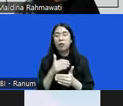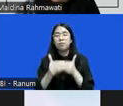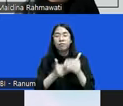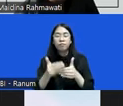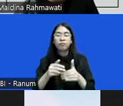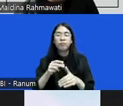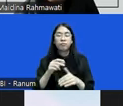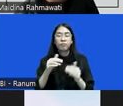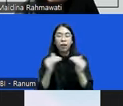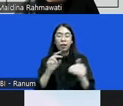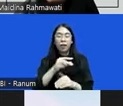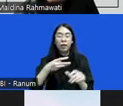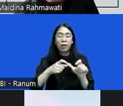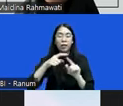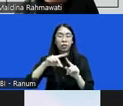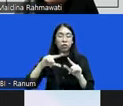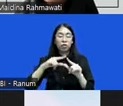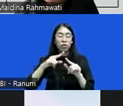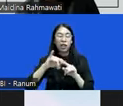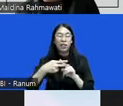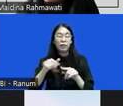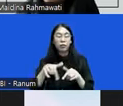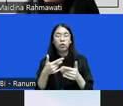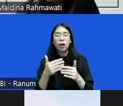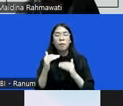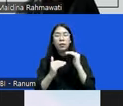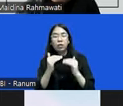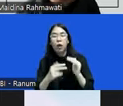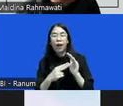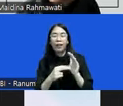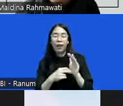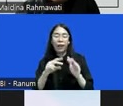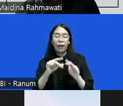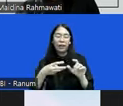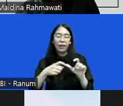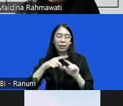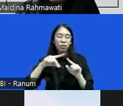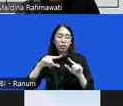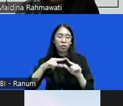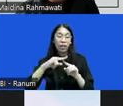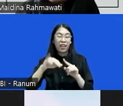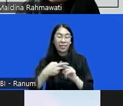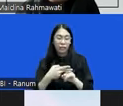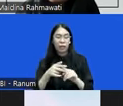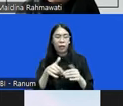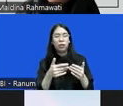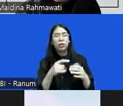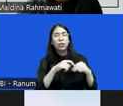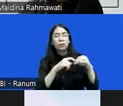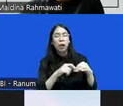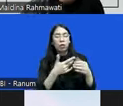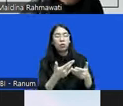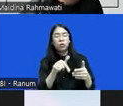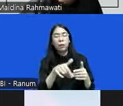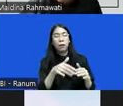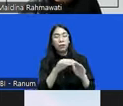sesuai dengan nilai-nilai restoratif nah itu secara formil secara material dia bergantung sama syarat yang bersempat subjektif secara